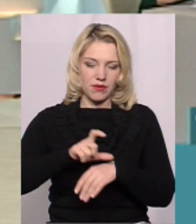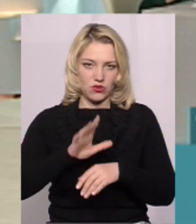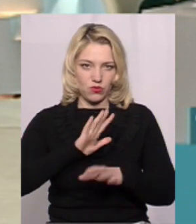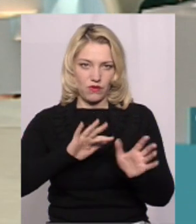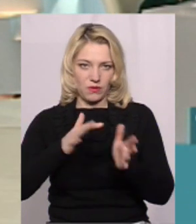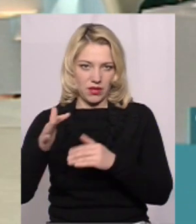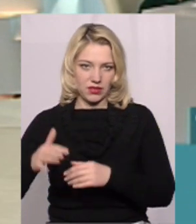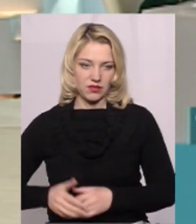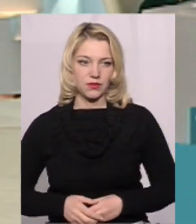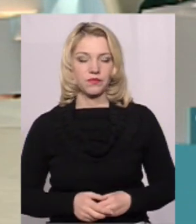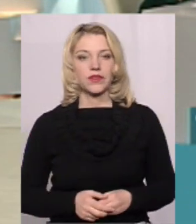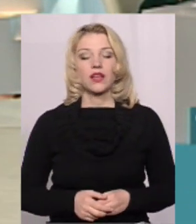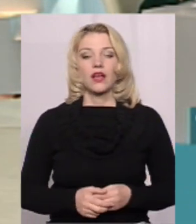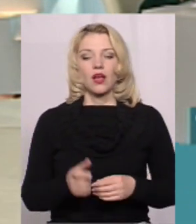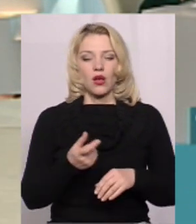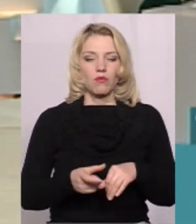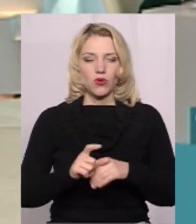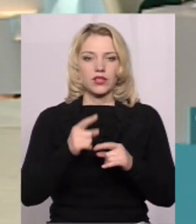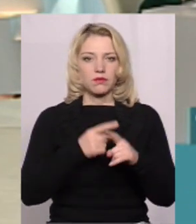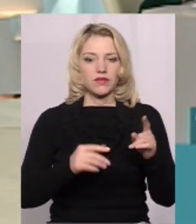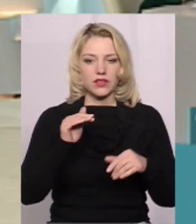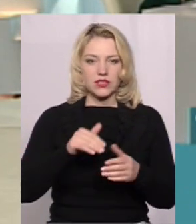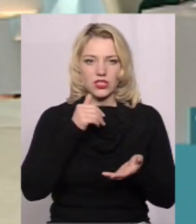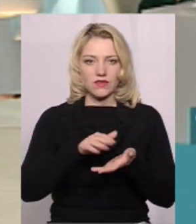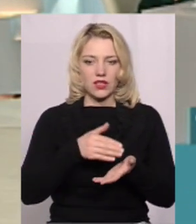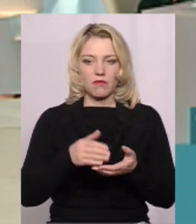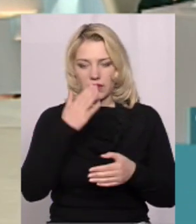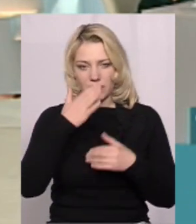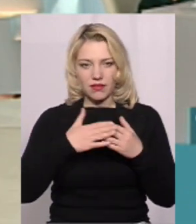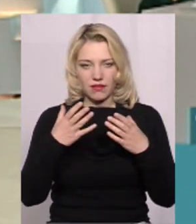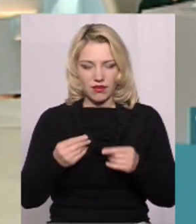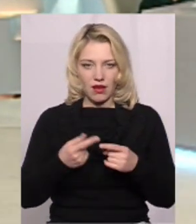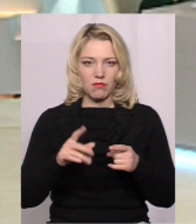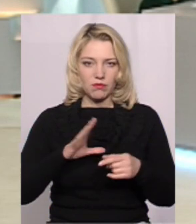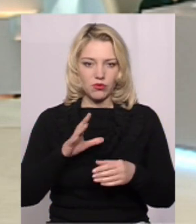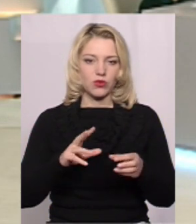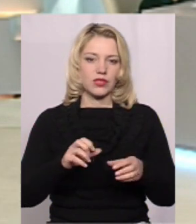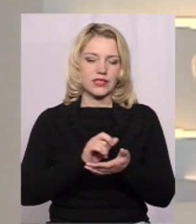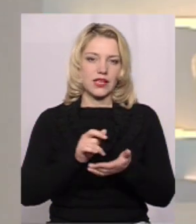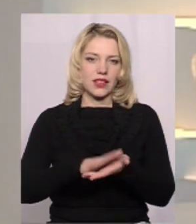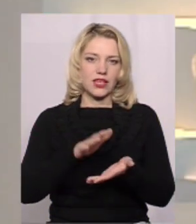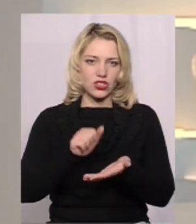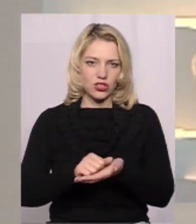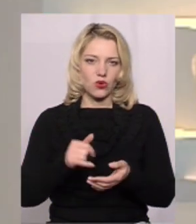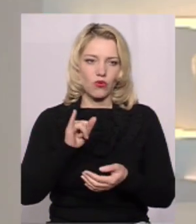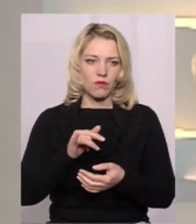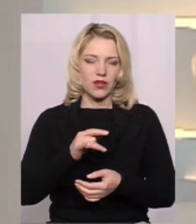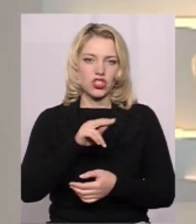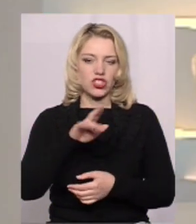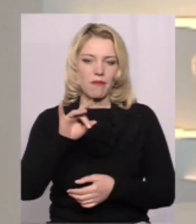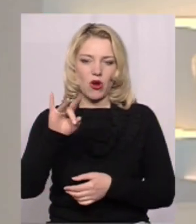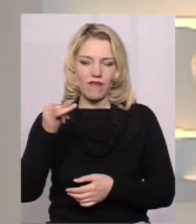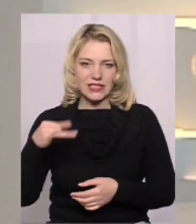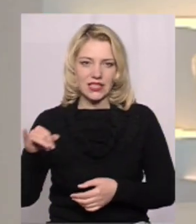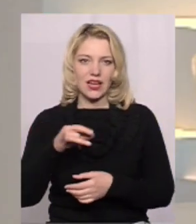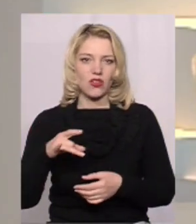і понад півтисячі свиней дня ми знищили на приватному підприємстві у Почапинцях Чемеровецького району,